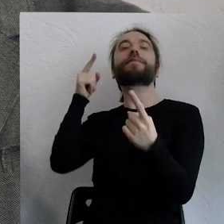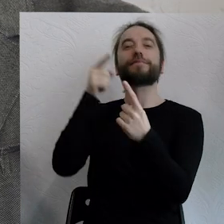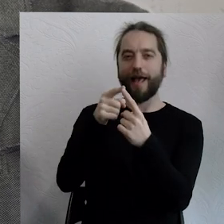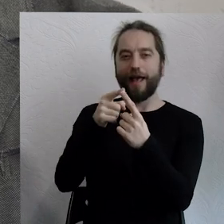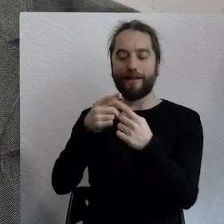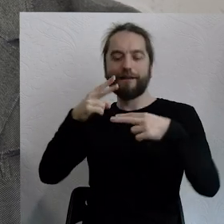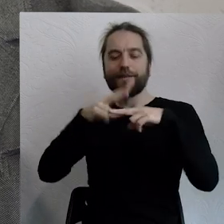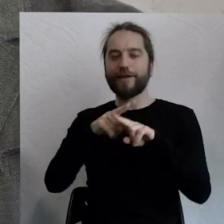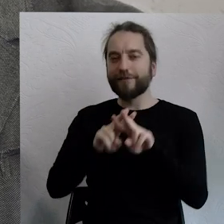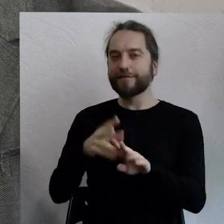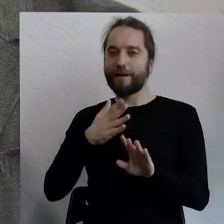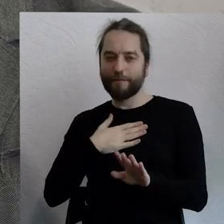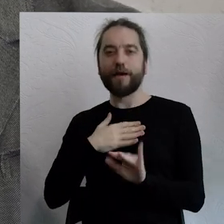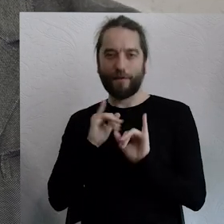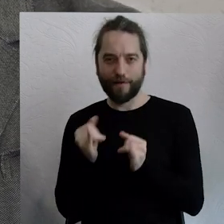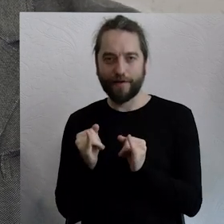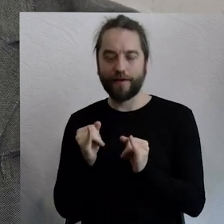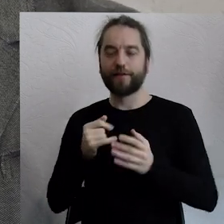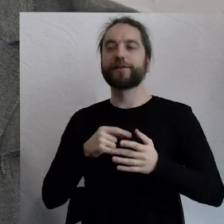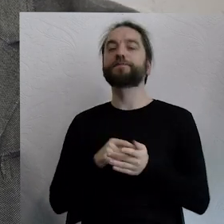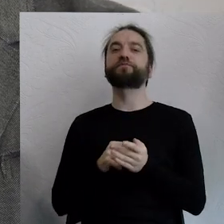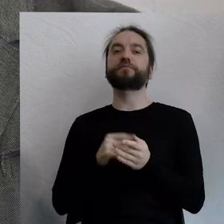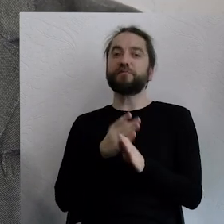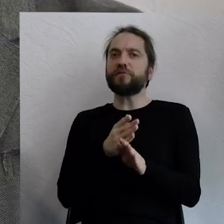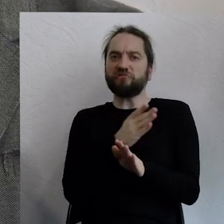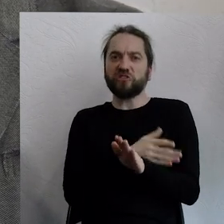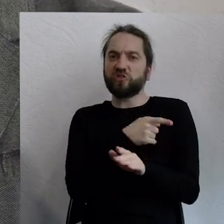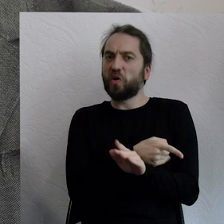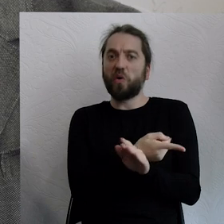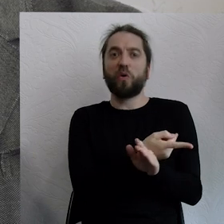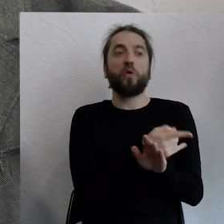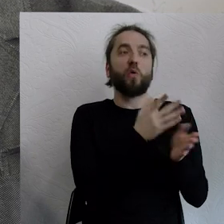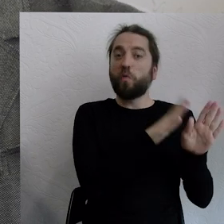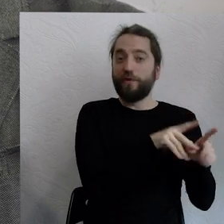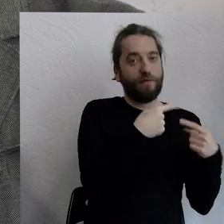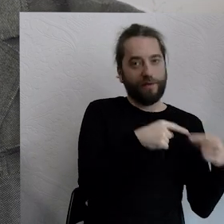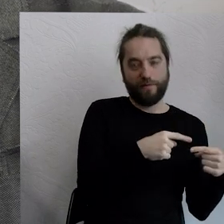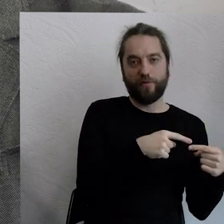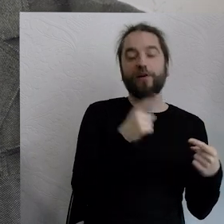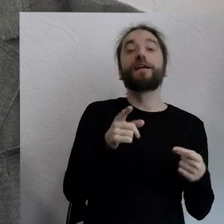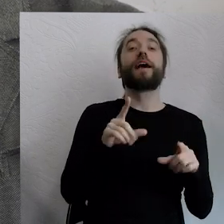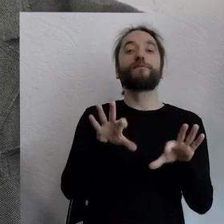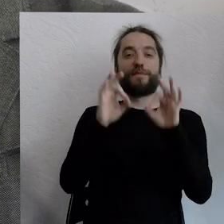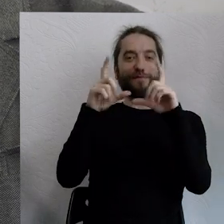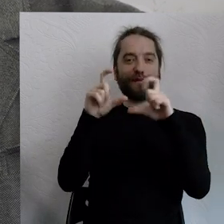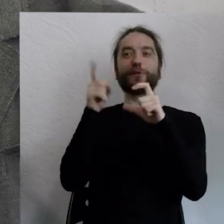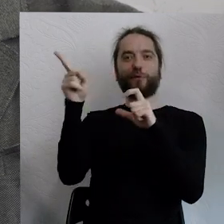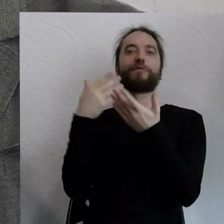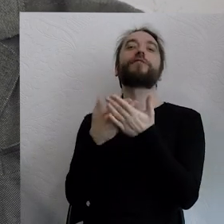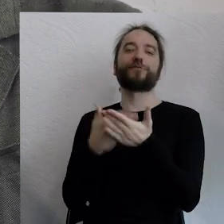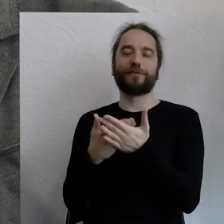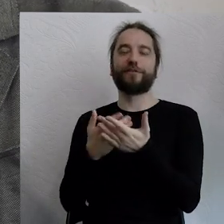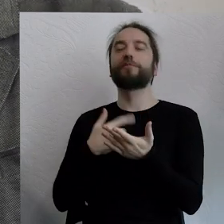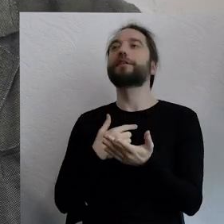bo to, co wiedzieliśmy do tej pory, też nie przepadło. Dlaczego wybrałem też to zdjęcie? Stawiajmy sobie